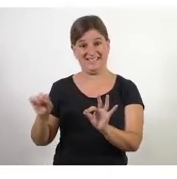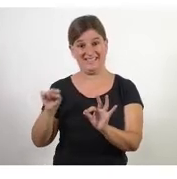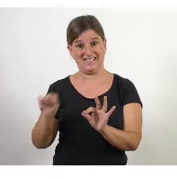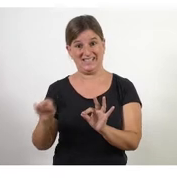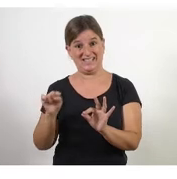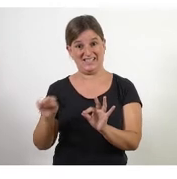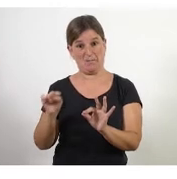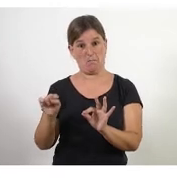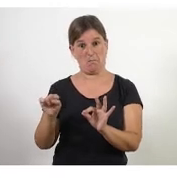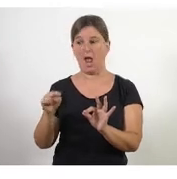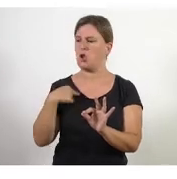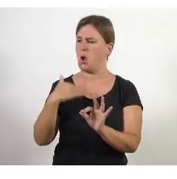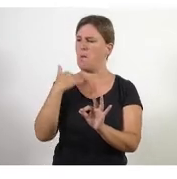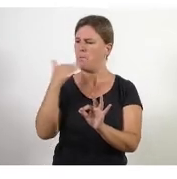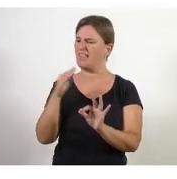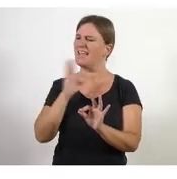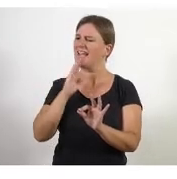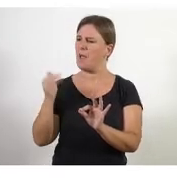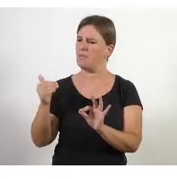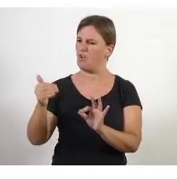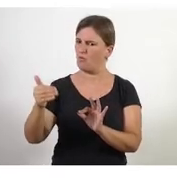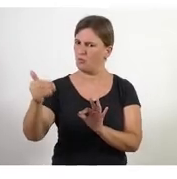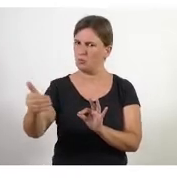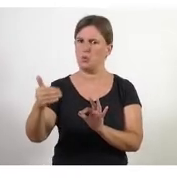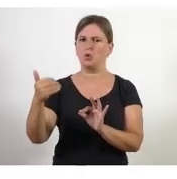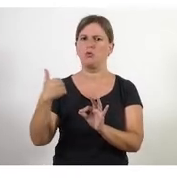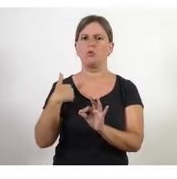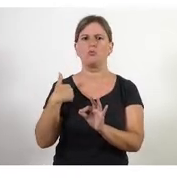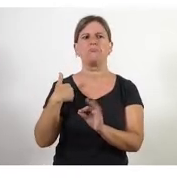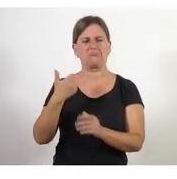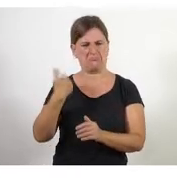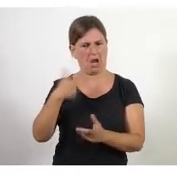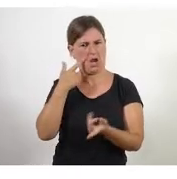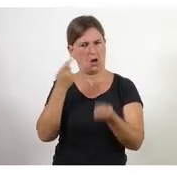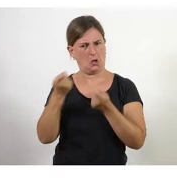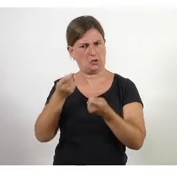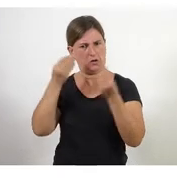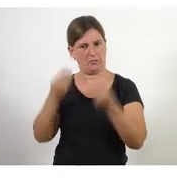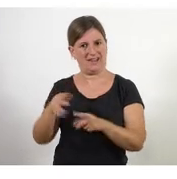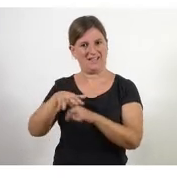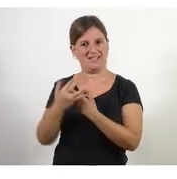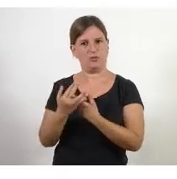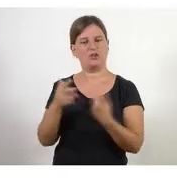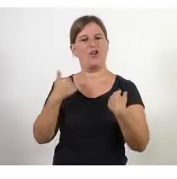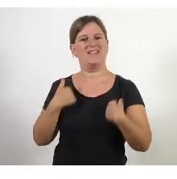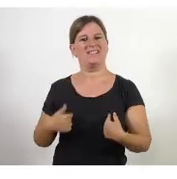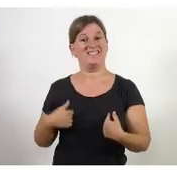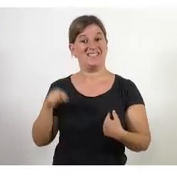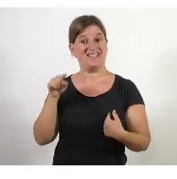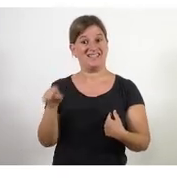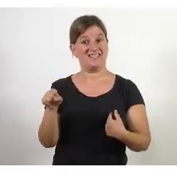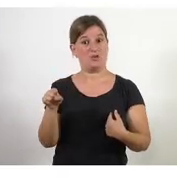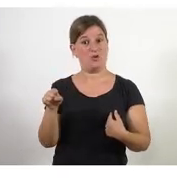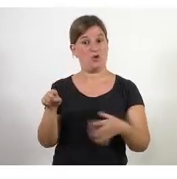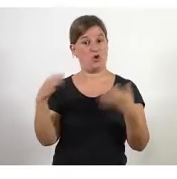òbvia on tu saps el que ha de passar on tu tens tot mitjanament controlat aquesta sensació el que millor